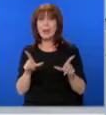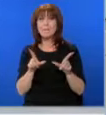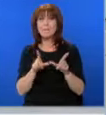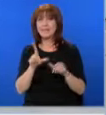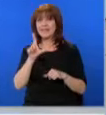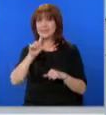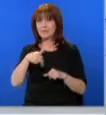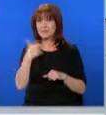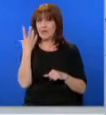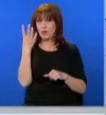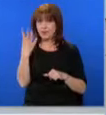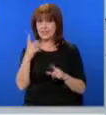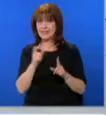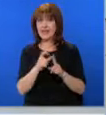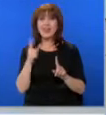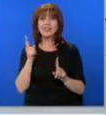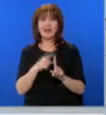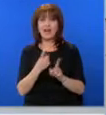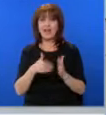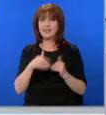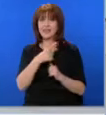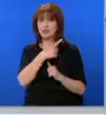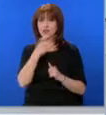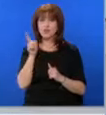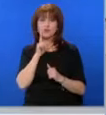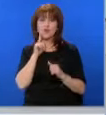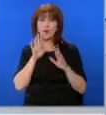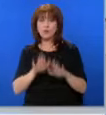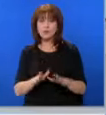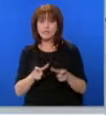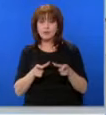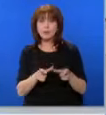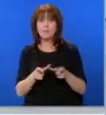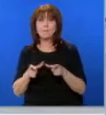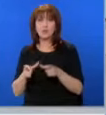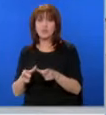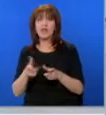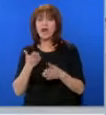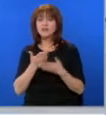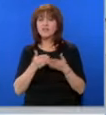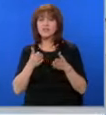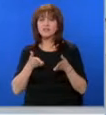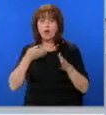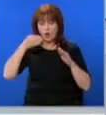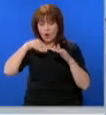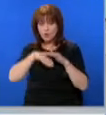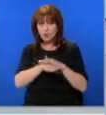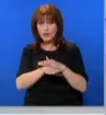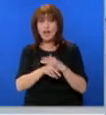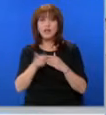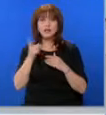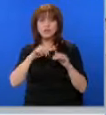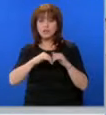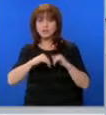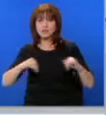,4 порихтър в Тайван. Над 100 души остават блокирани. Част в тунели, в най-силно засегнатия район. Други са откъснати